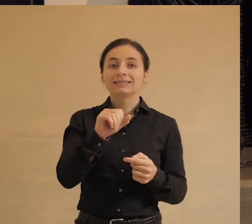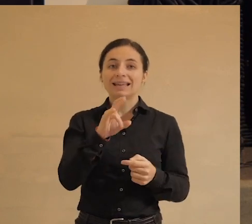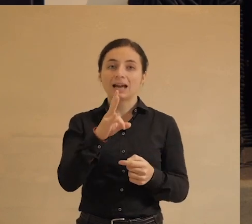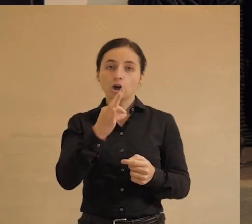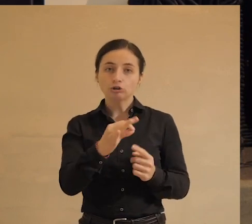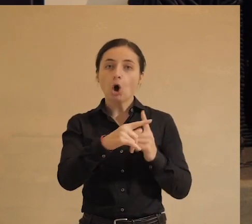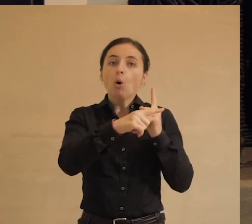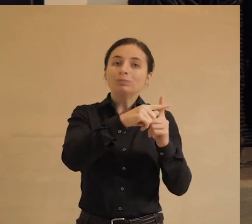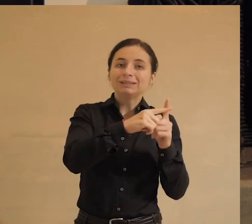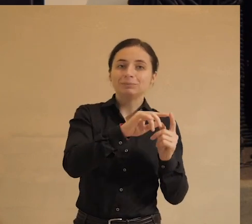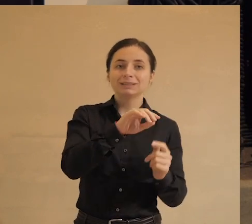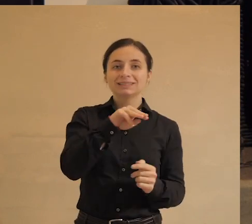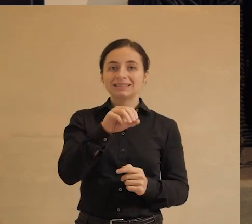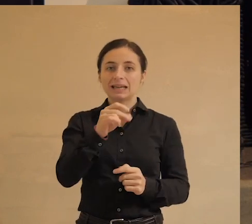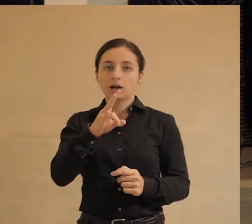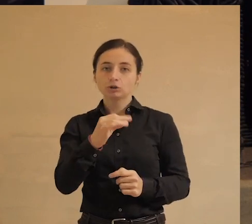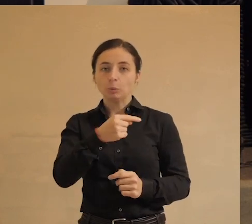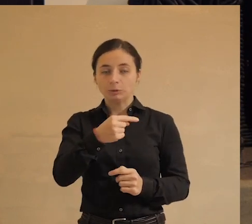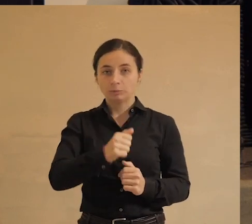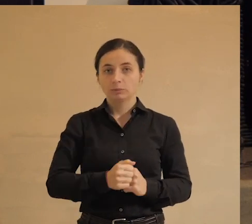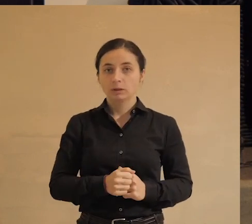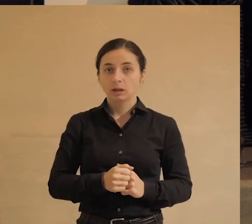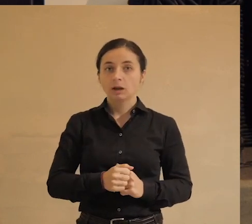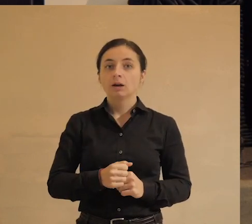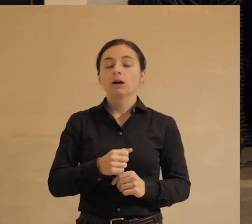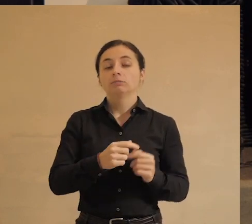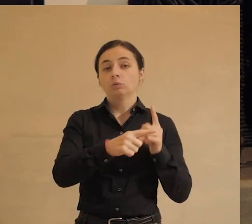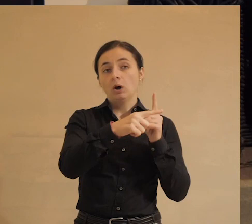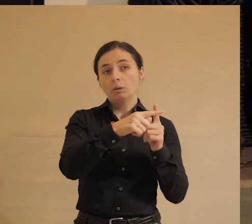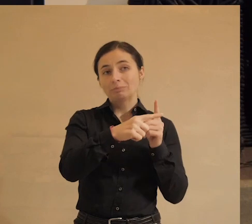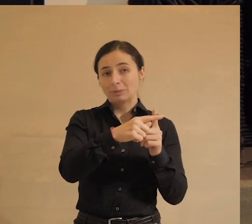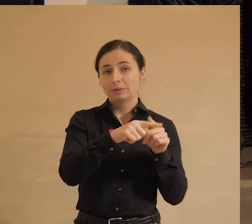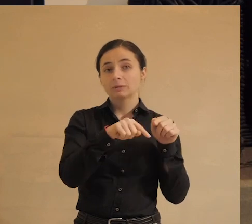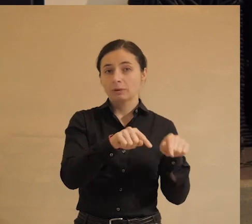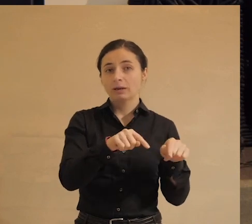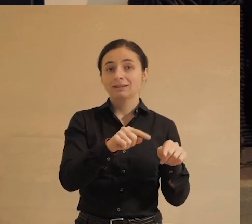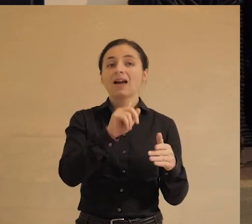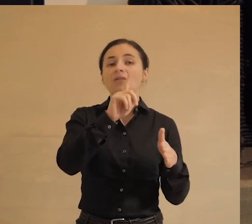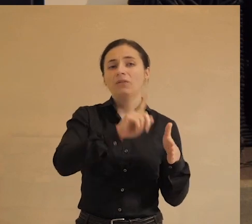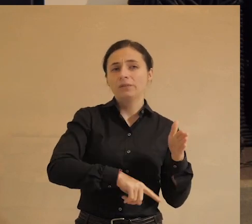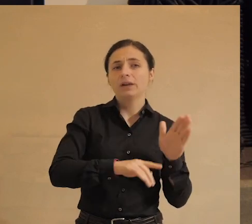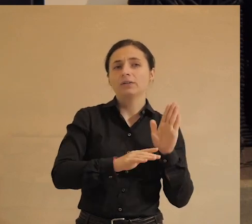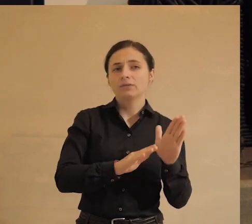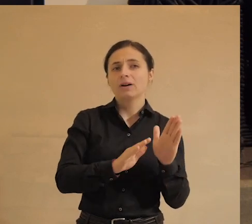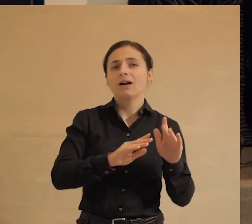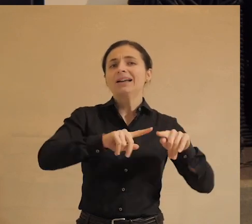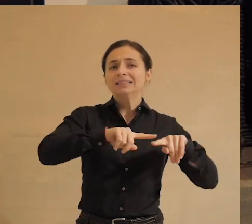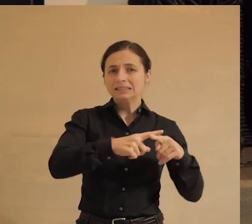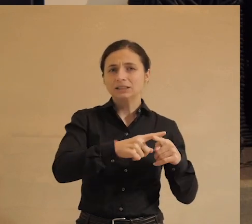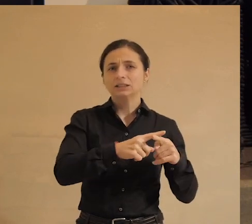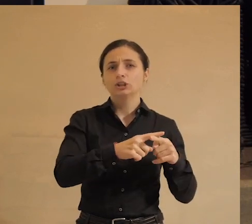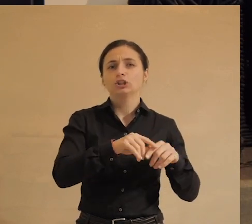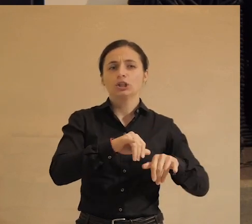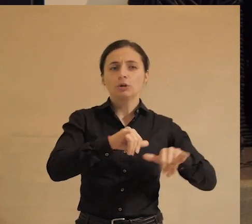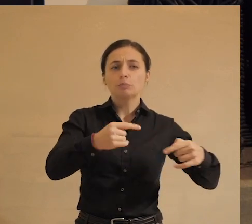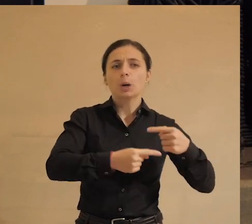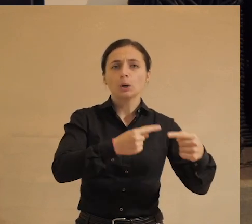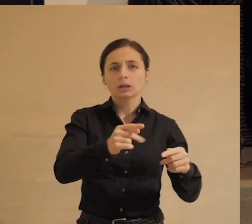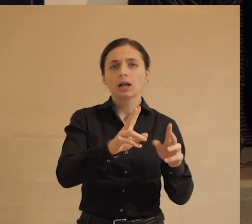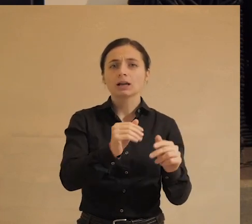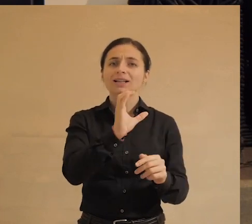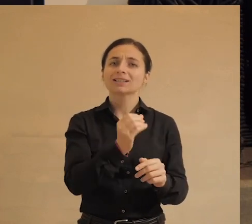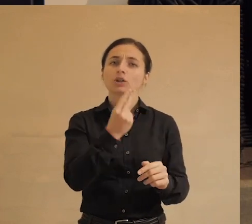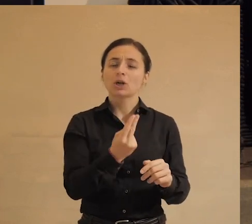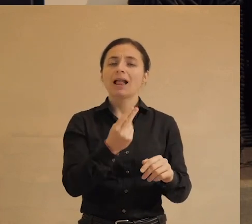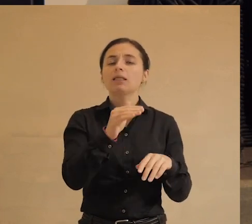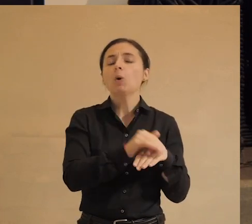технопессимизме. Что это такое? Технооптимизм в самом общем виде – это вера в технический прогресс как социальное